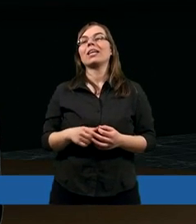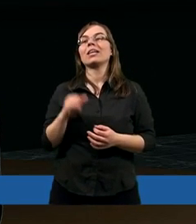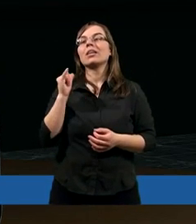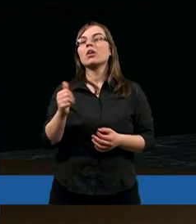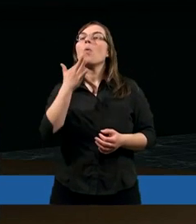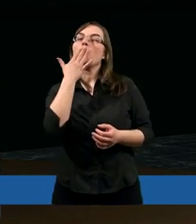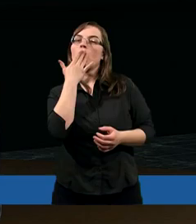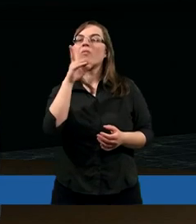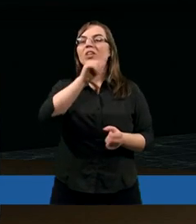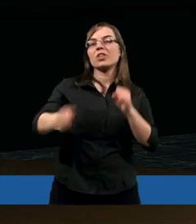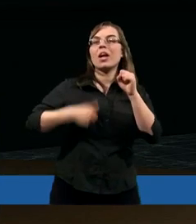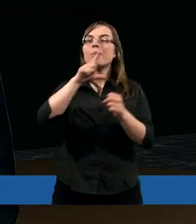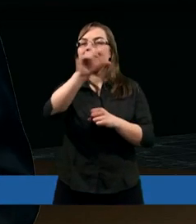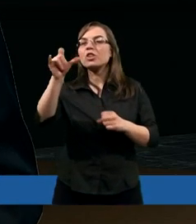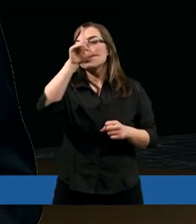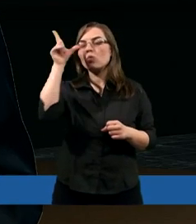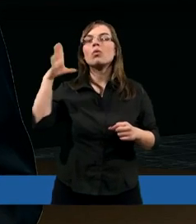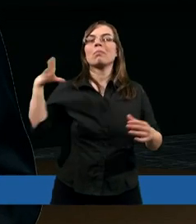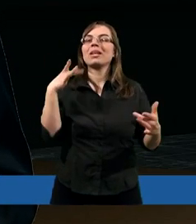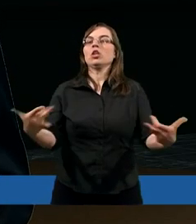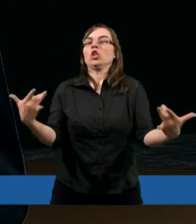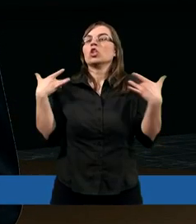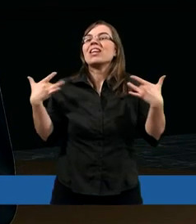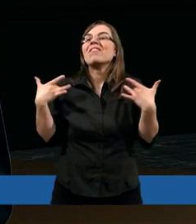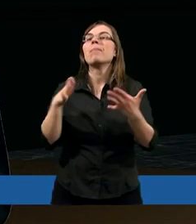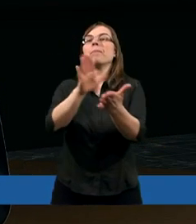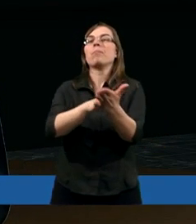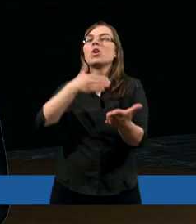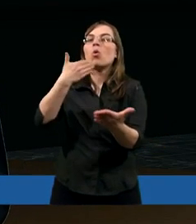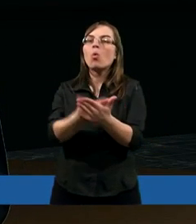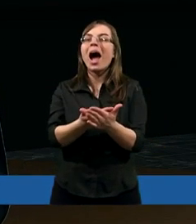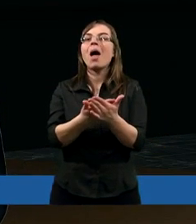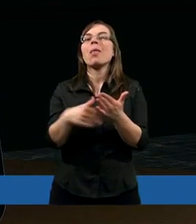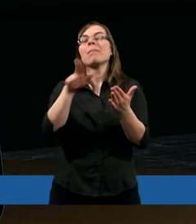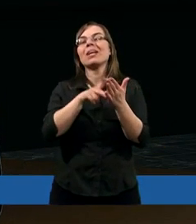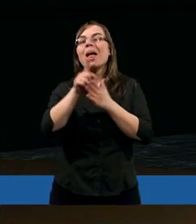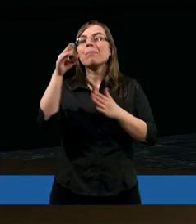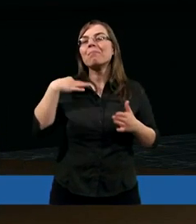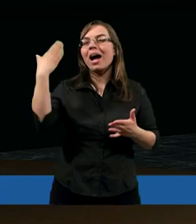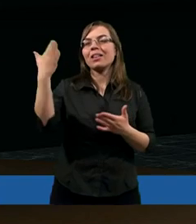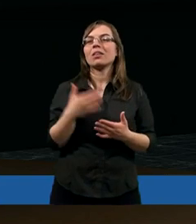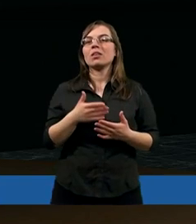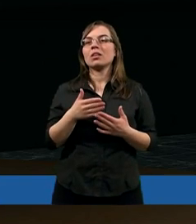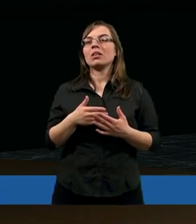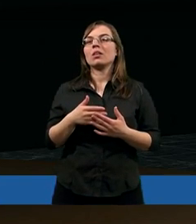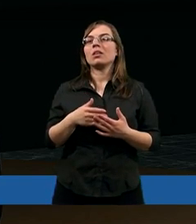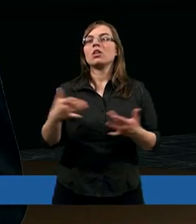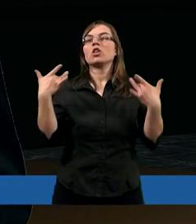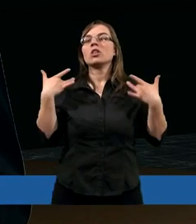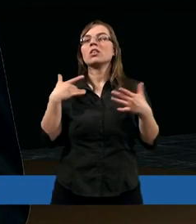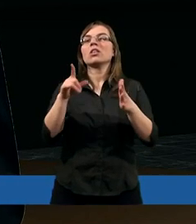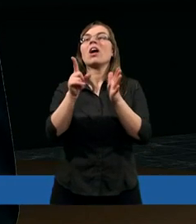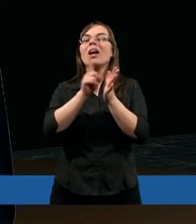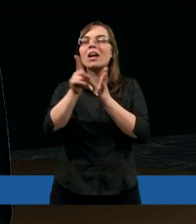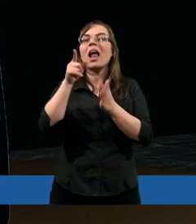mówi, żeby ci ludzie byli żywymi przykładami dla stada. Żywymi przykładami